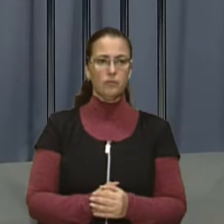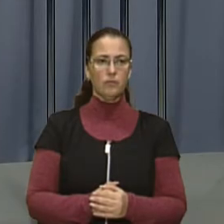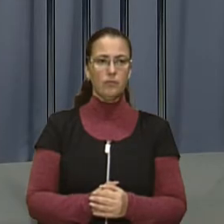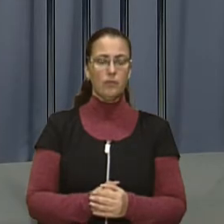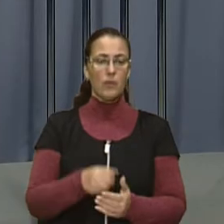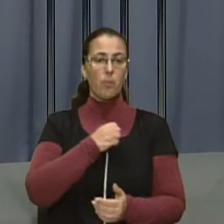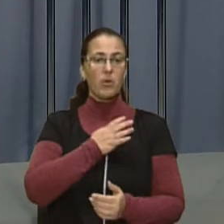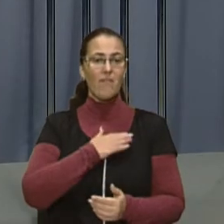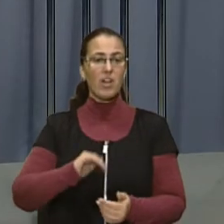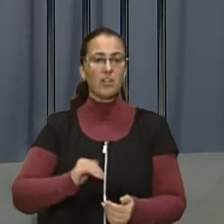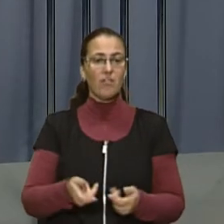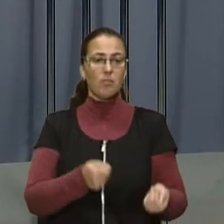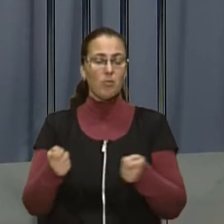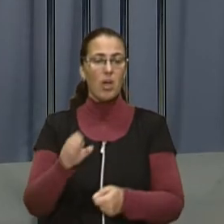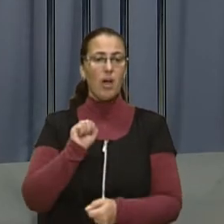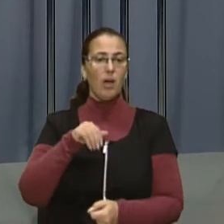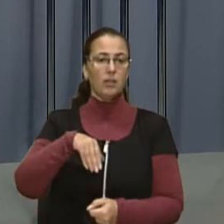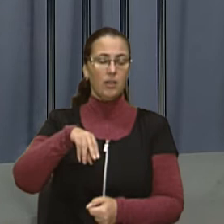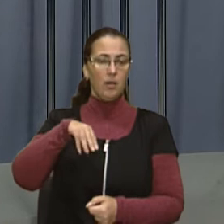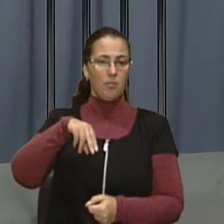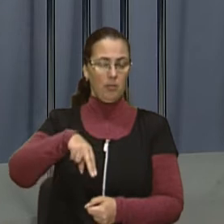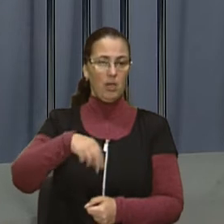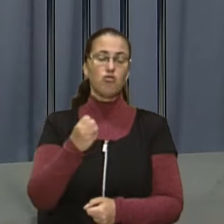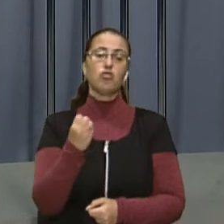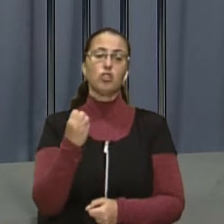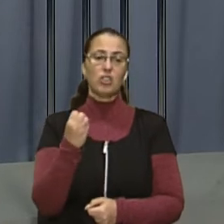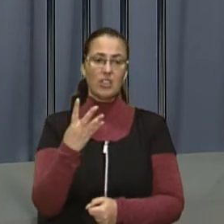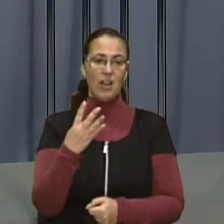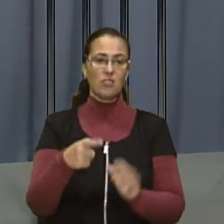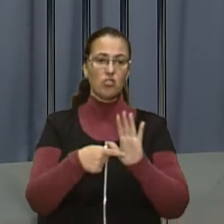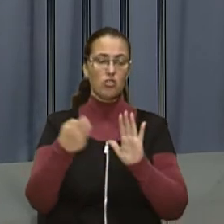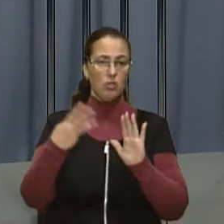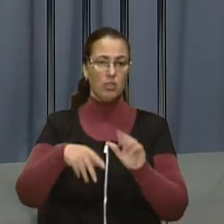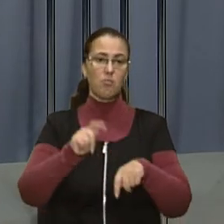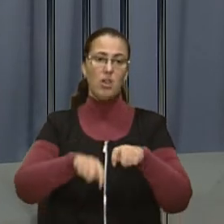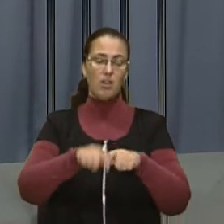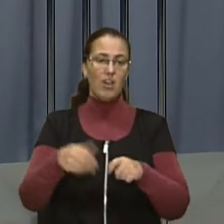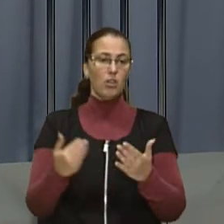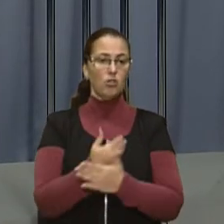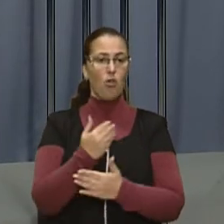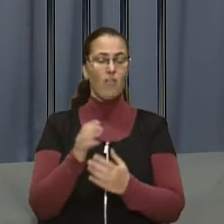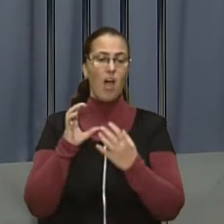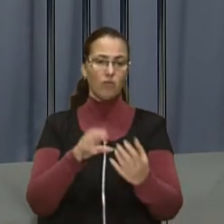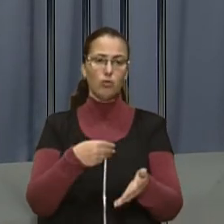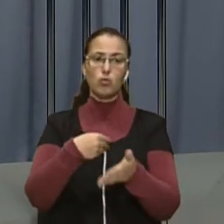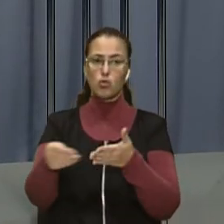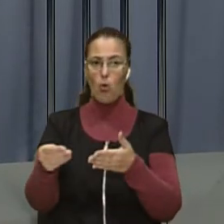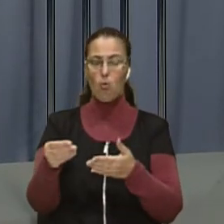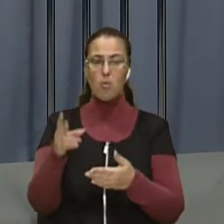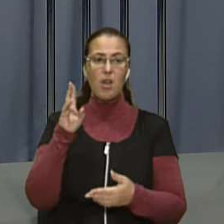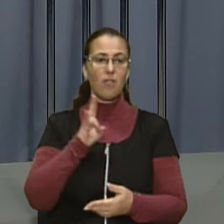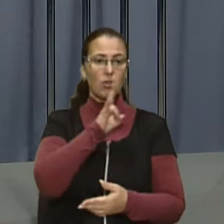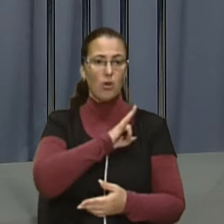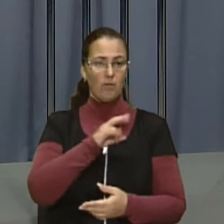Приватна фірма «Перевізник АТП-14630» тестує новий автобус, який придбали у Норвегії. Минулого року компанії